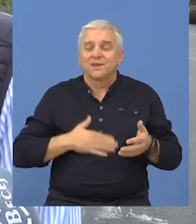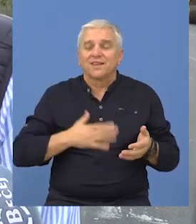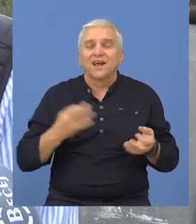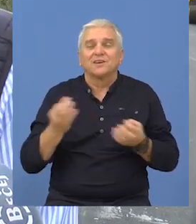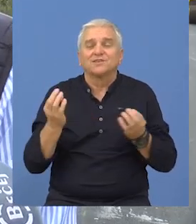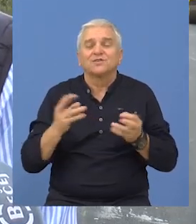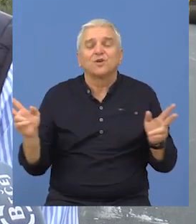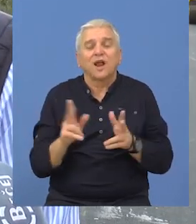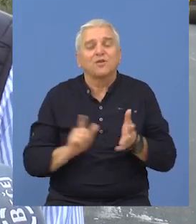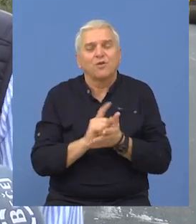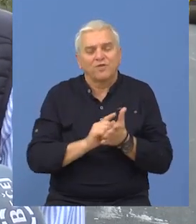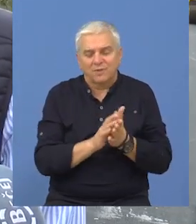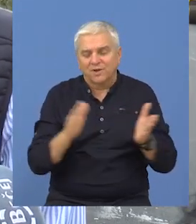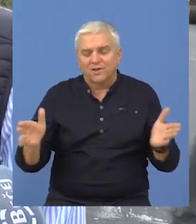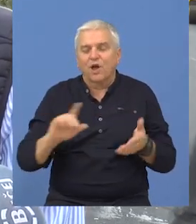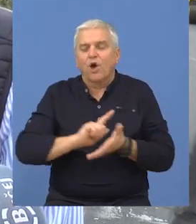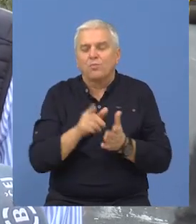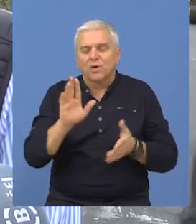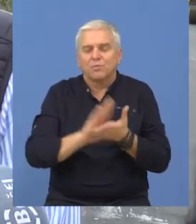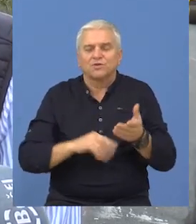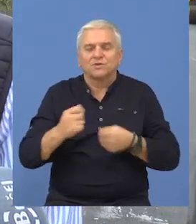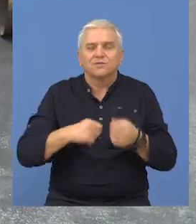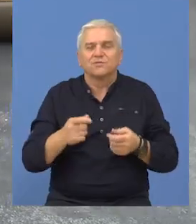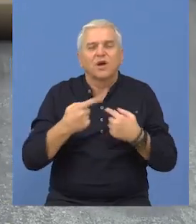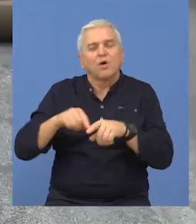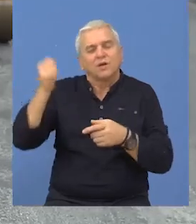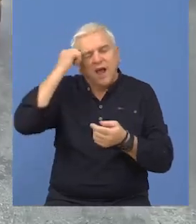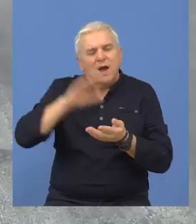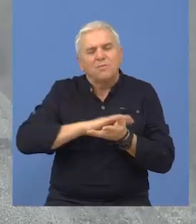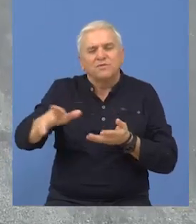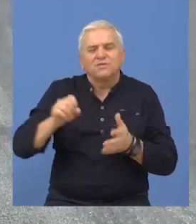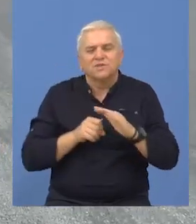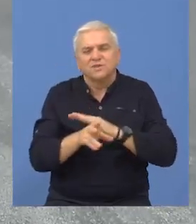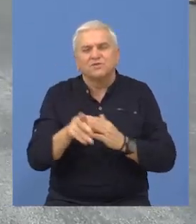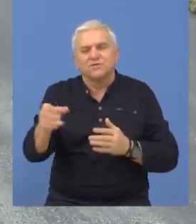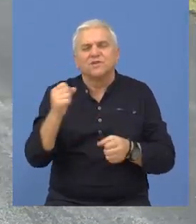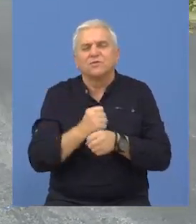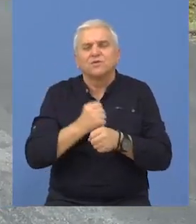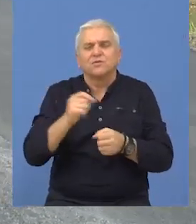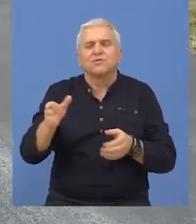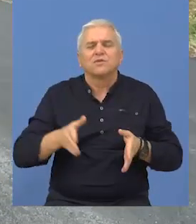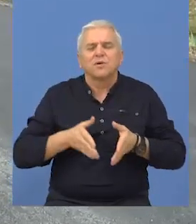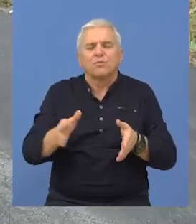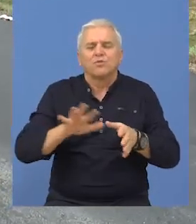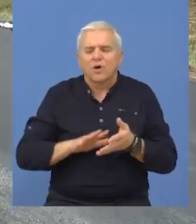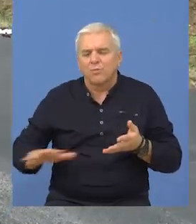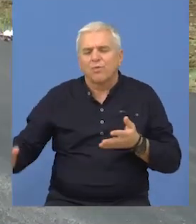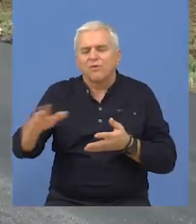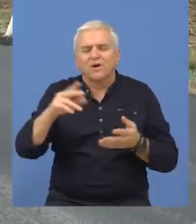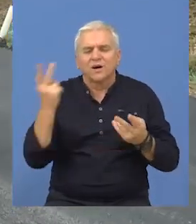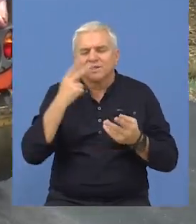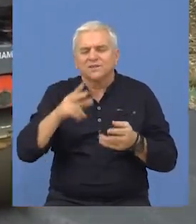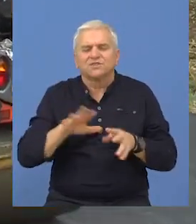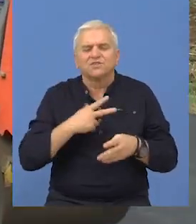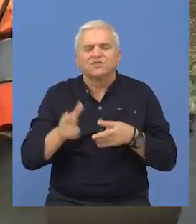zaista mi je drago što smo u kratkom vremenskom roku pristupili ovim radovima. Osim asfaltnih radova sprovodi se i uređenje putnog pojasa